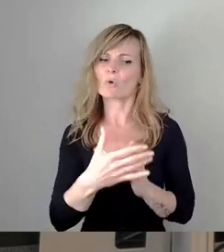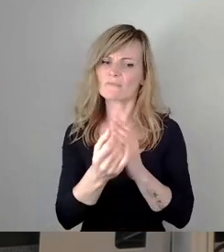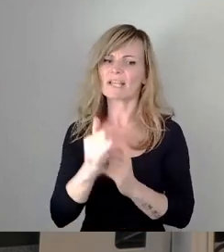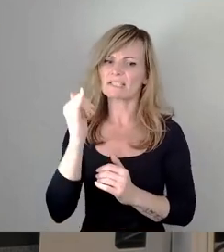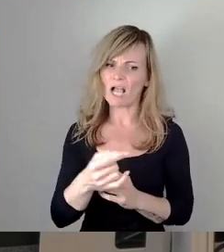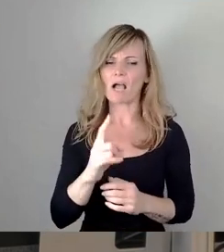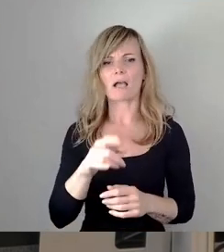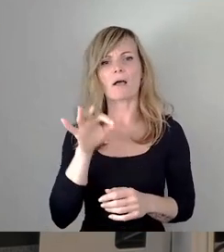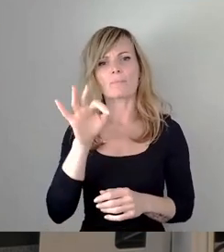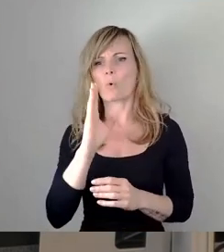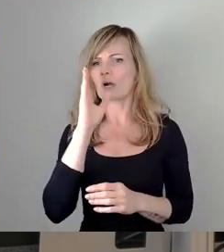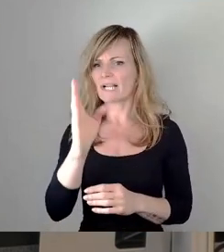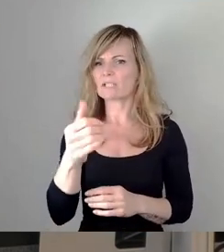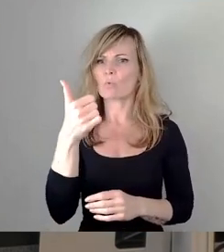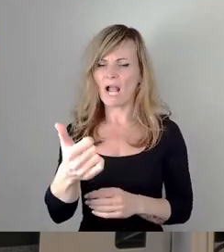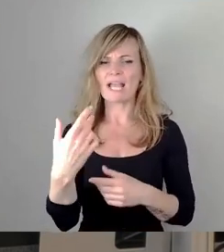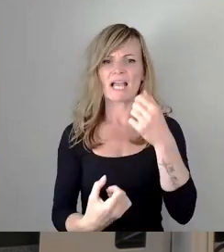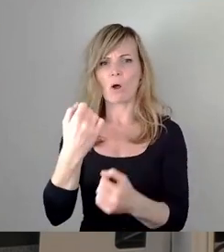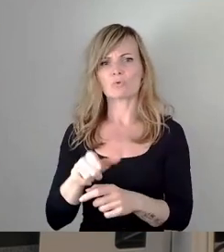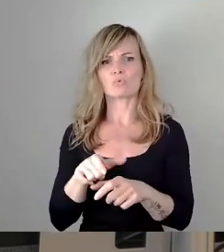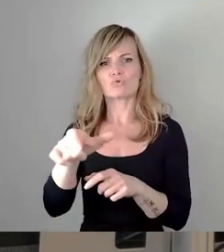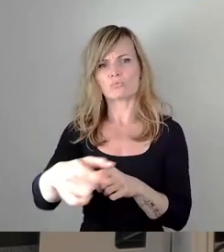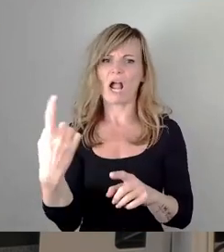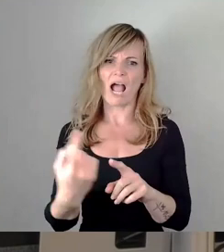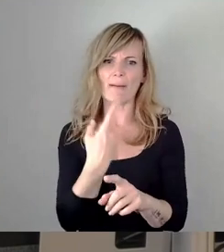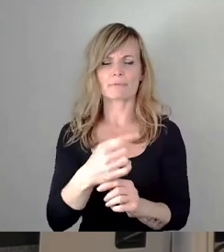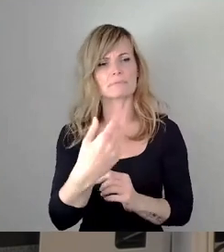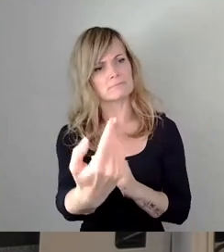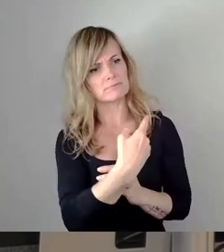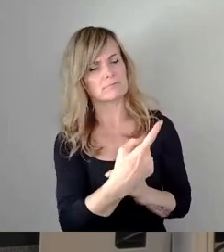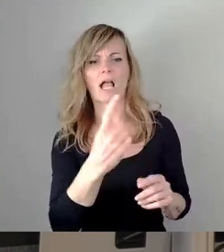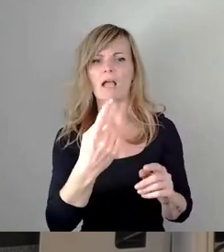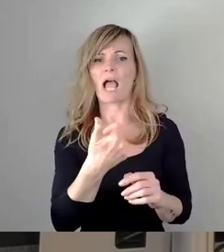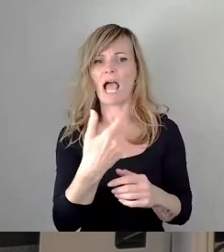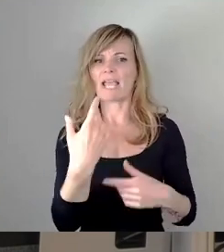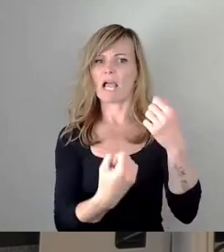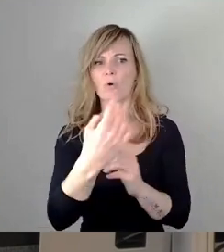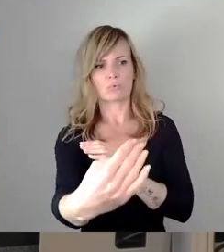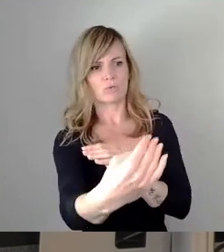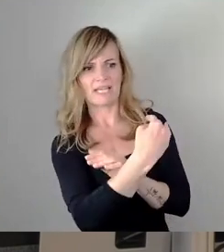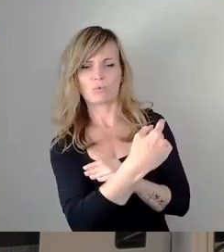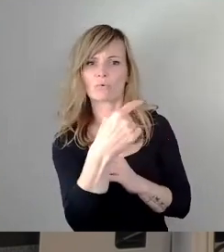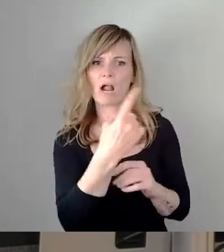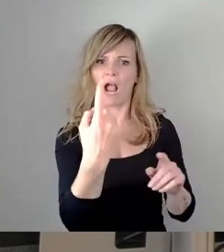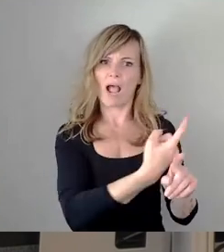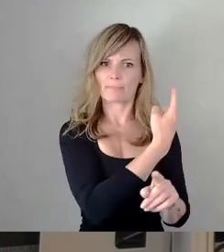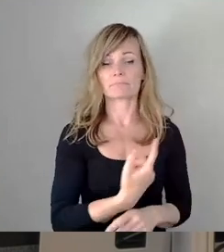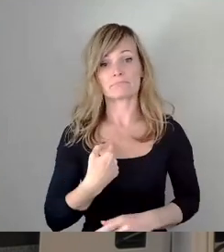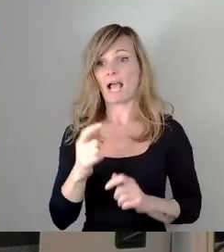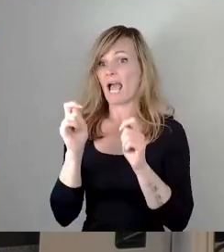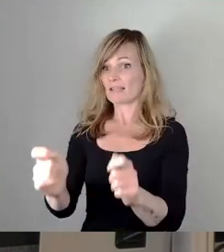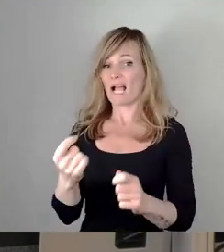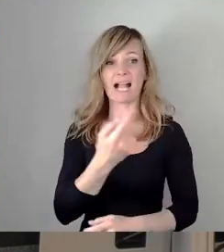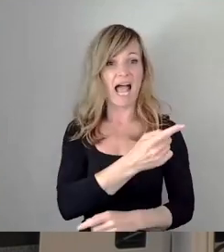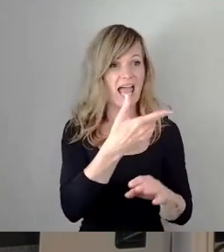pro Richtung auf eine Autospur. Das habe ich beantragt. Außer den Grünen haben das alle abgelehnt, was ich in einer gewissen Logik auch nachvollziehen